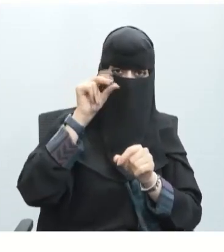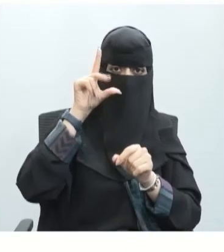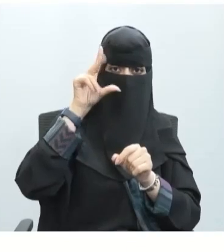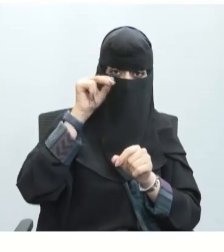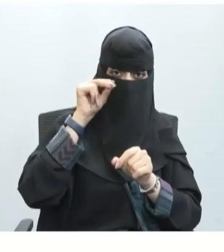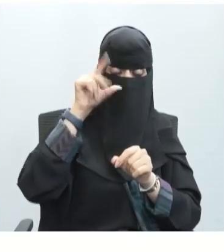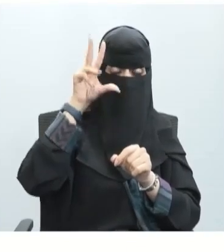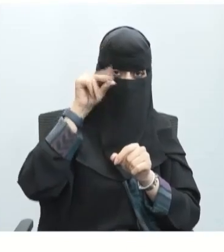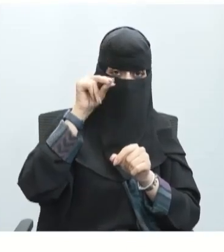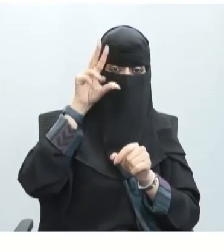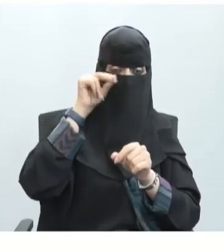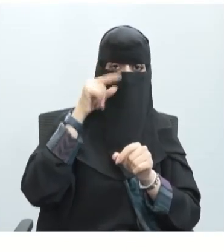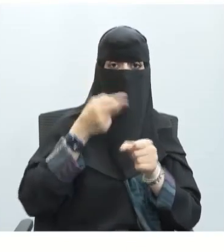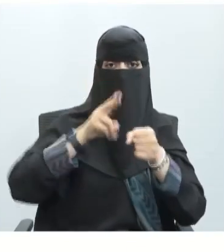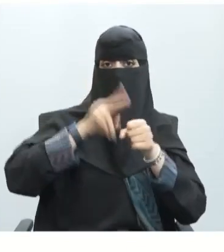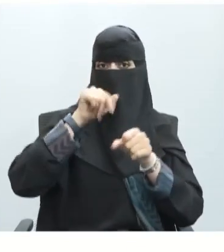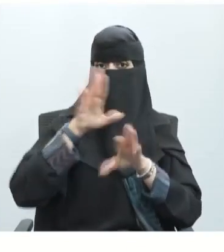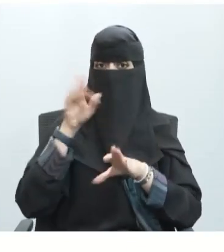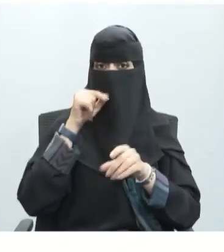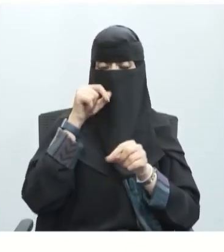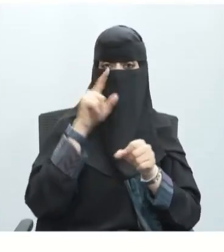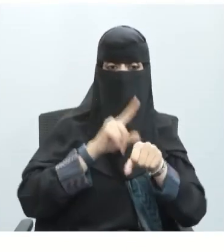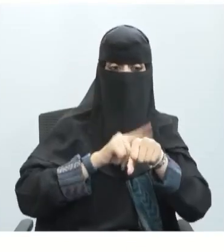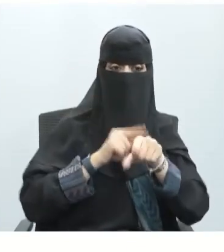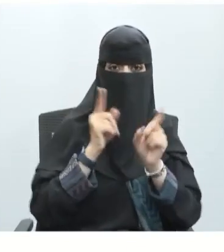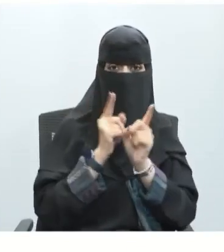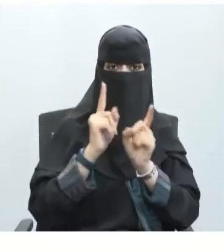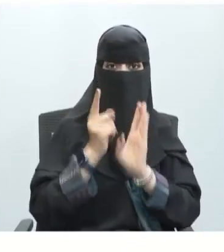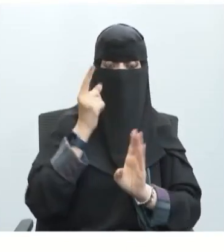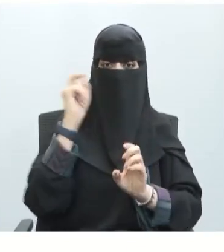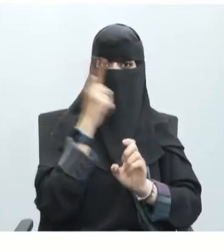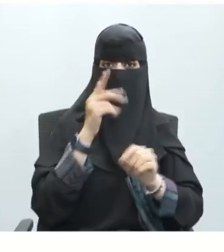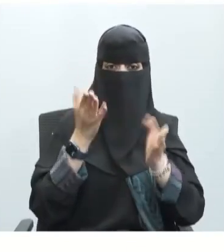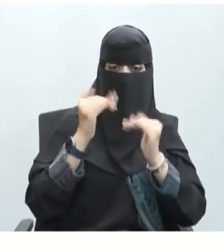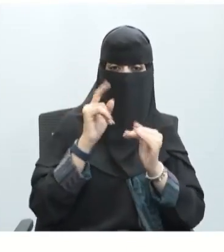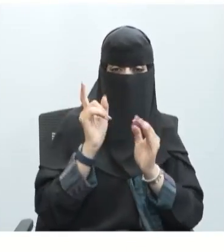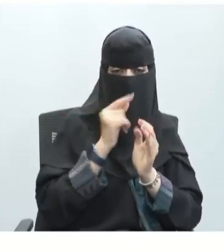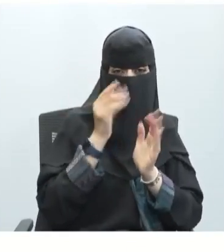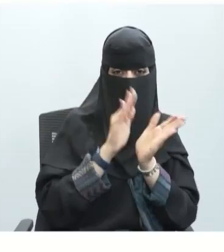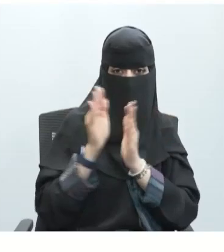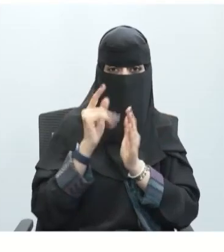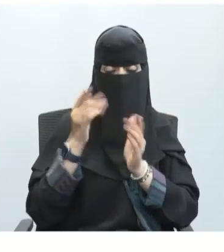وفتحة أو ما نسميه برمش العين هي ردة الفعل التي ظهرت عند كل فعل